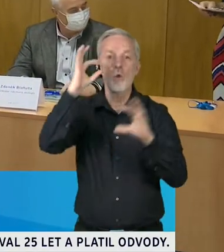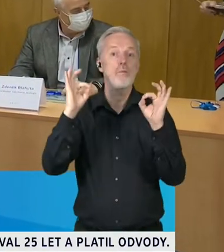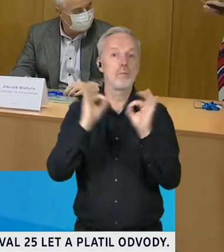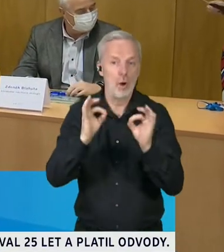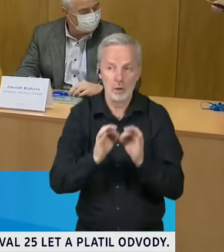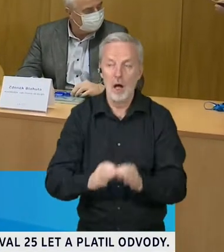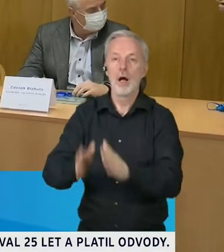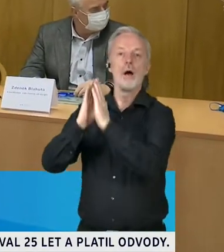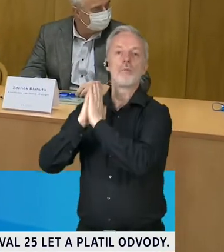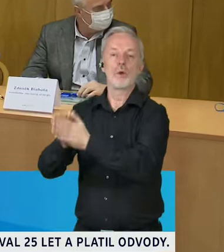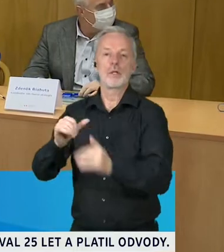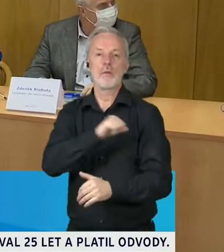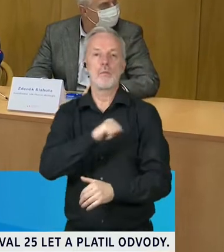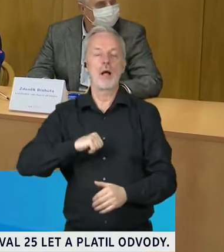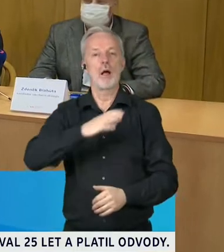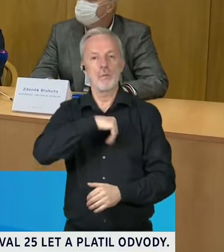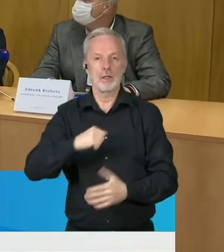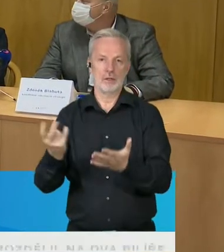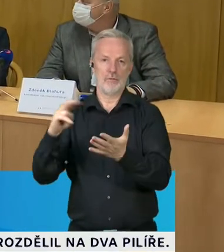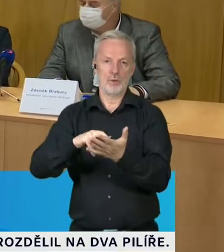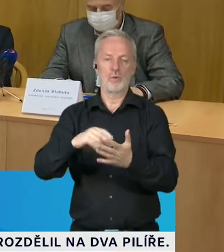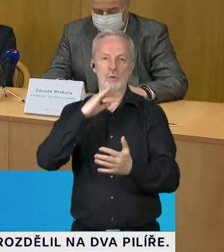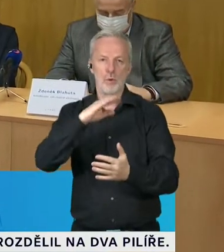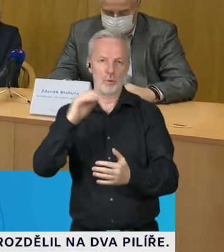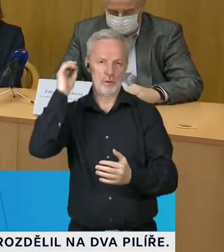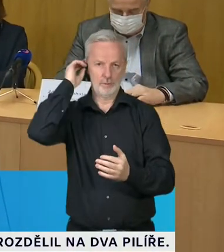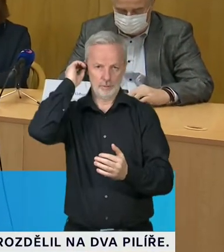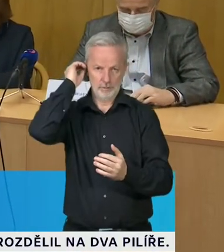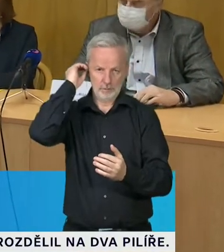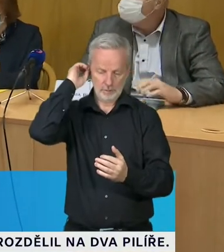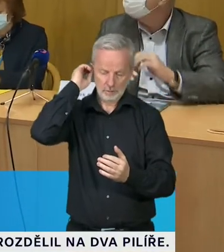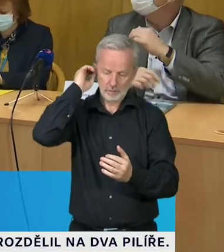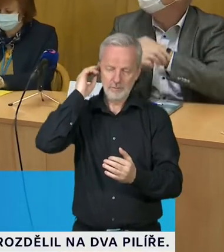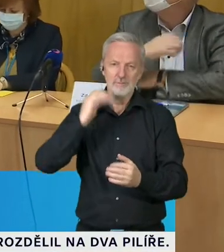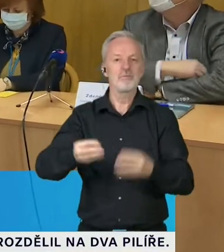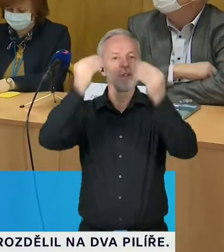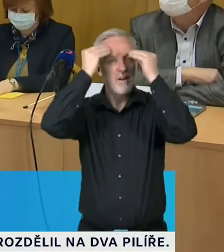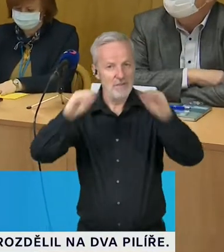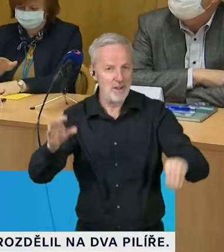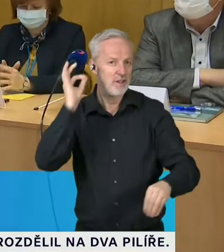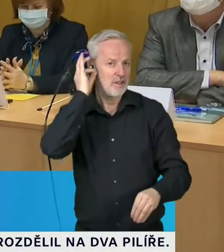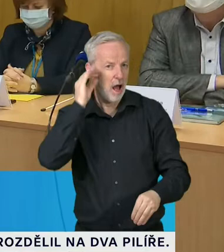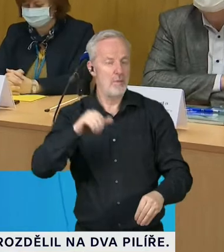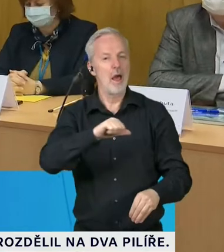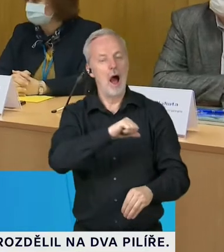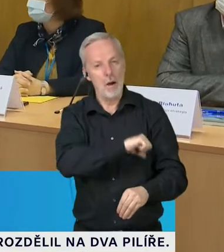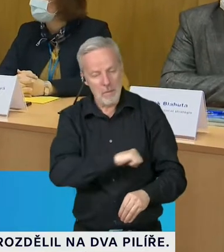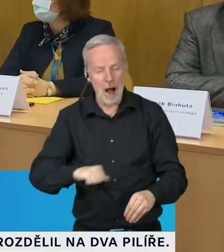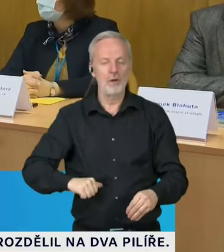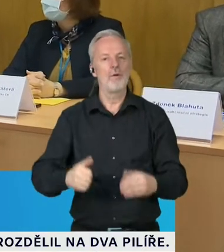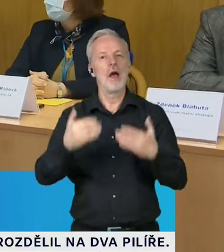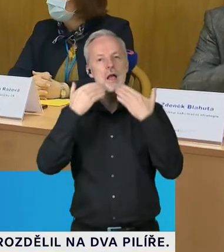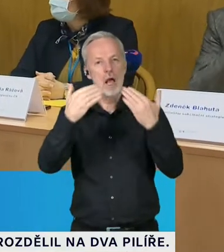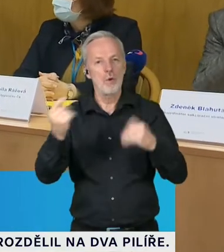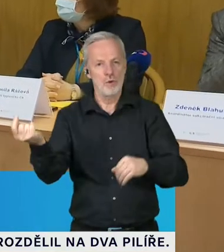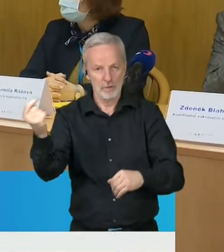o úvodní slovo. Milé dámy, vážení pánové, děkujeme, že jste přišli a dovolte mi na začátek vás seznámit s tím, o